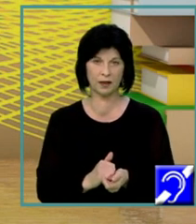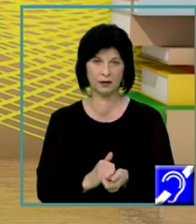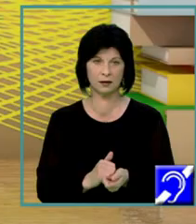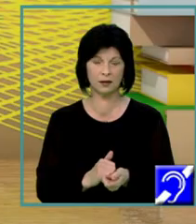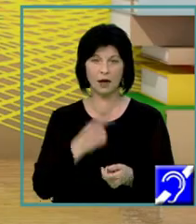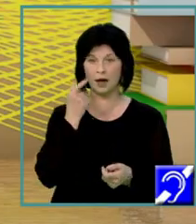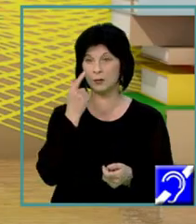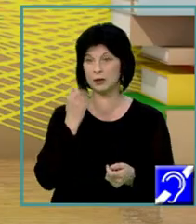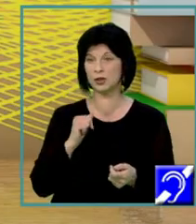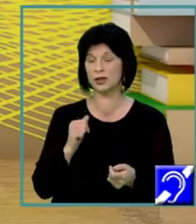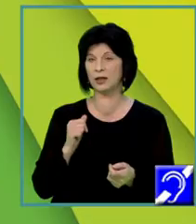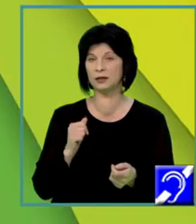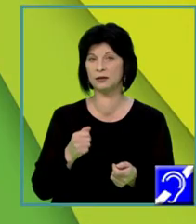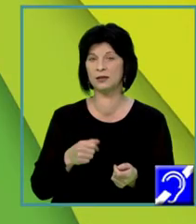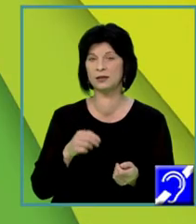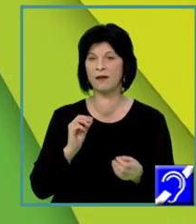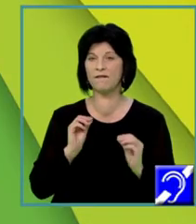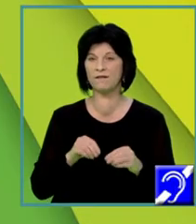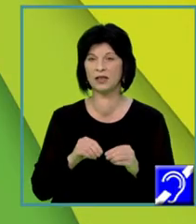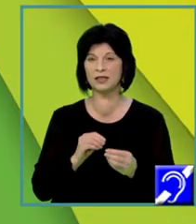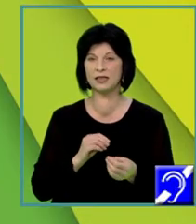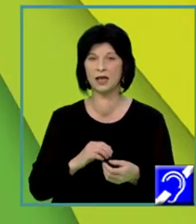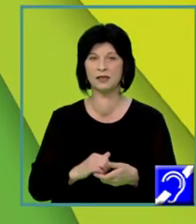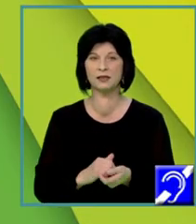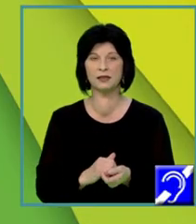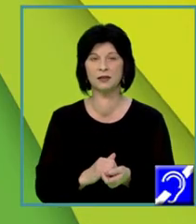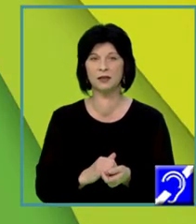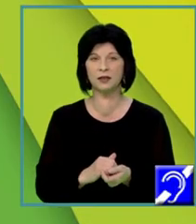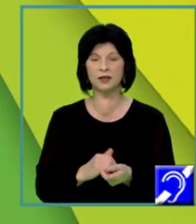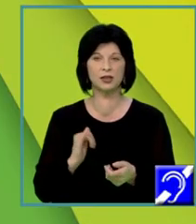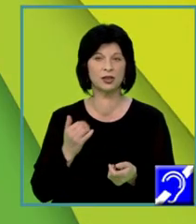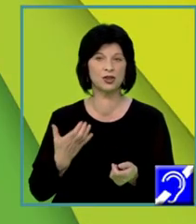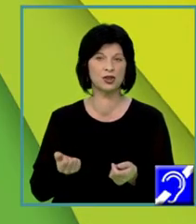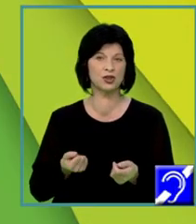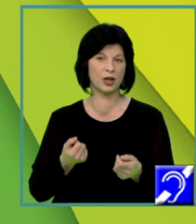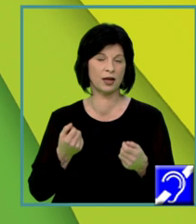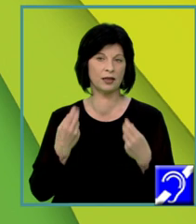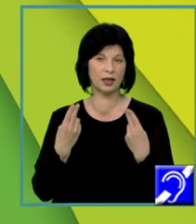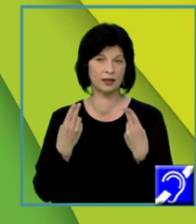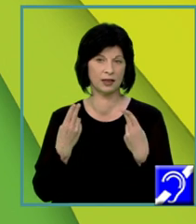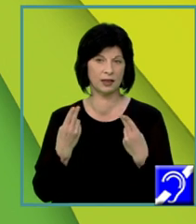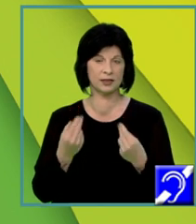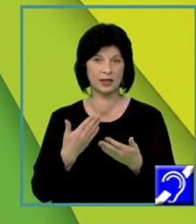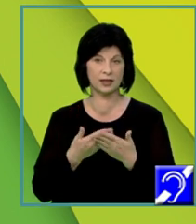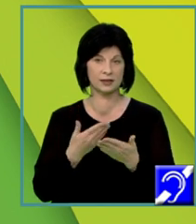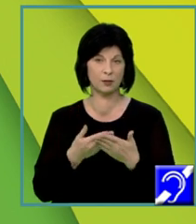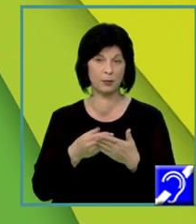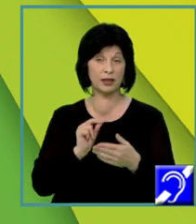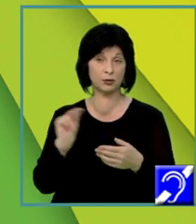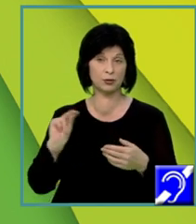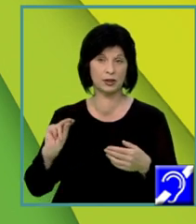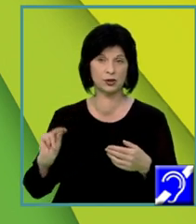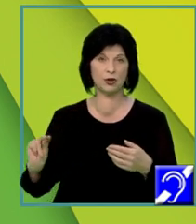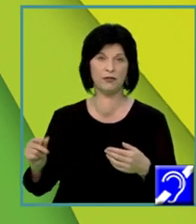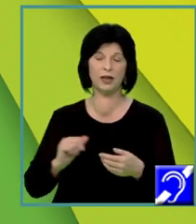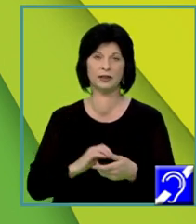analiza textului. Dragi elevi, am încercat să formulez câteva sugestii de rezolvare